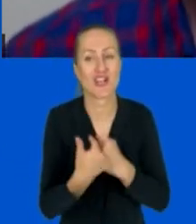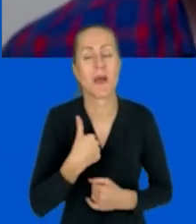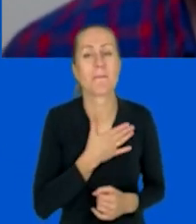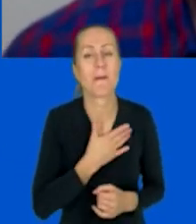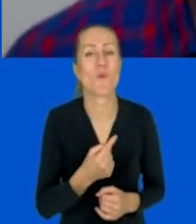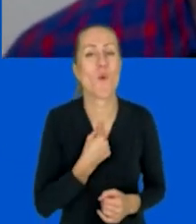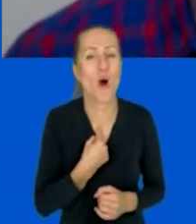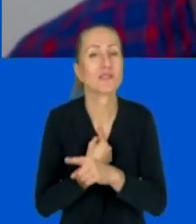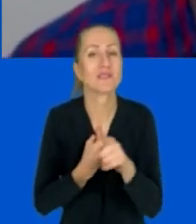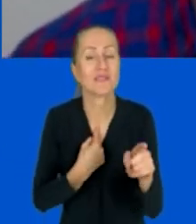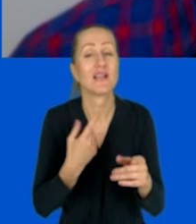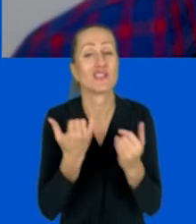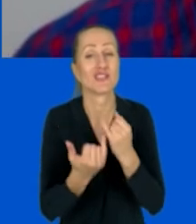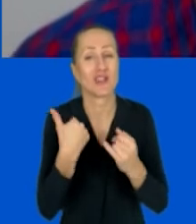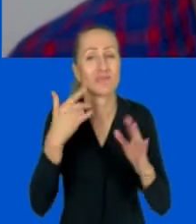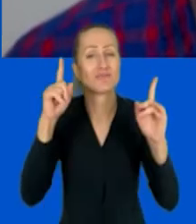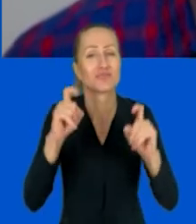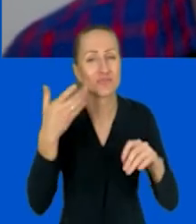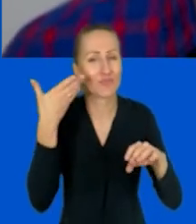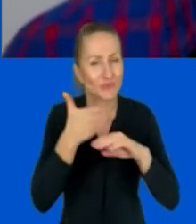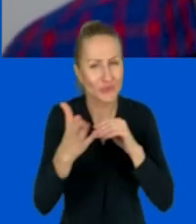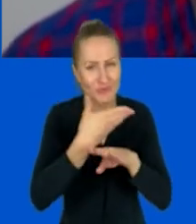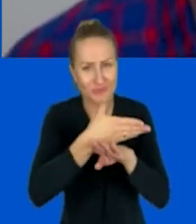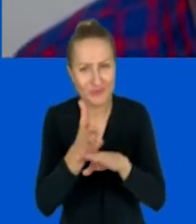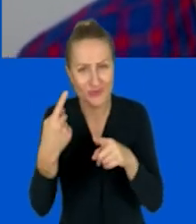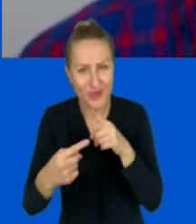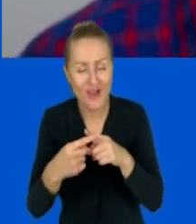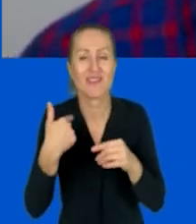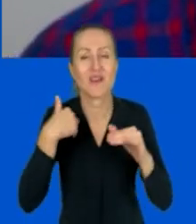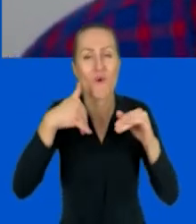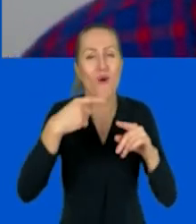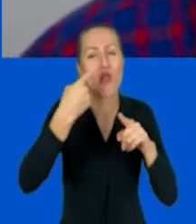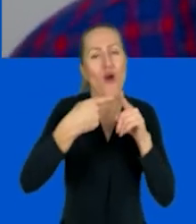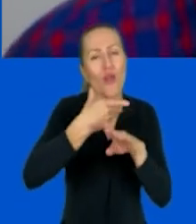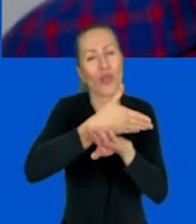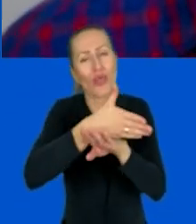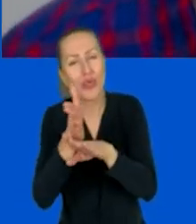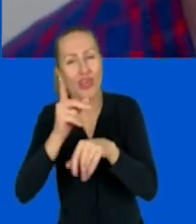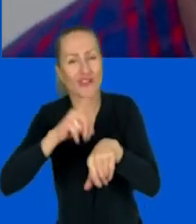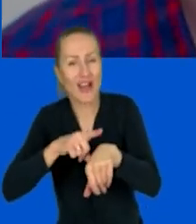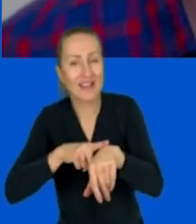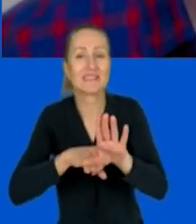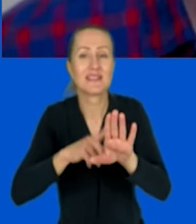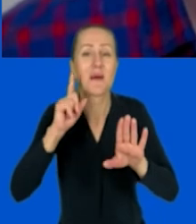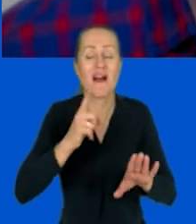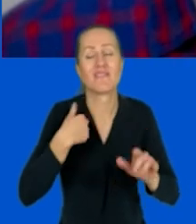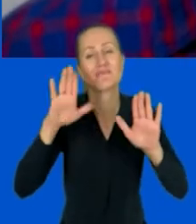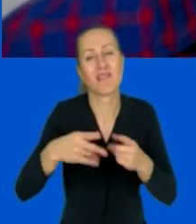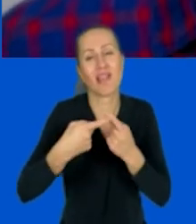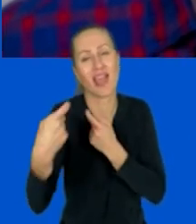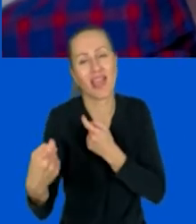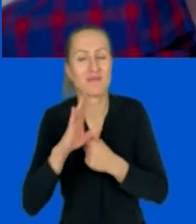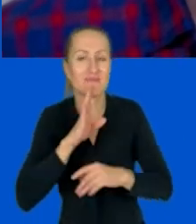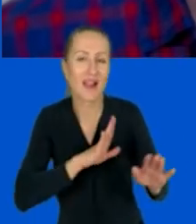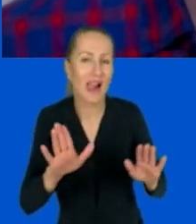chciałem powiedzieć, że skoro zaczęliśmy ciut później, to możemy ciut później skończyć i zostaniemy z Wami na pewno gdzieś